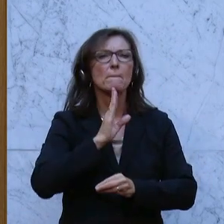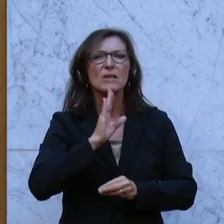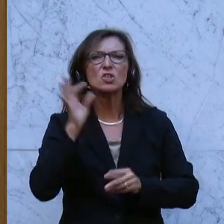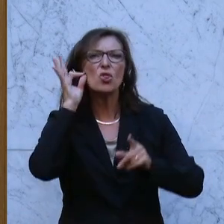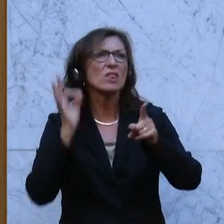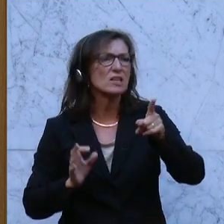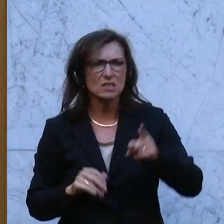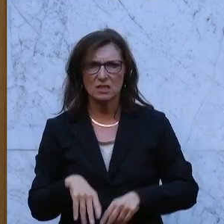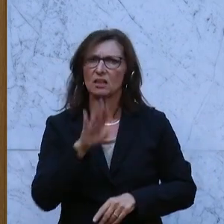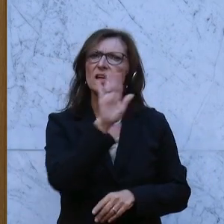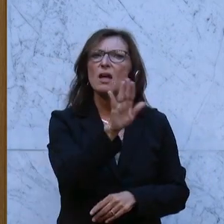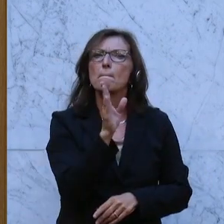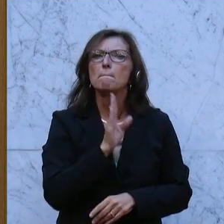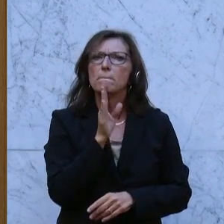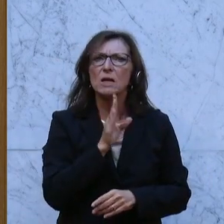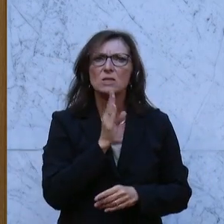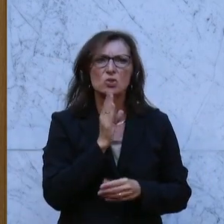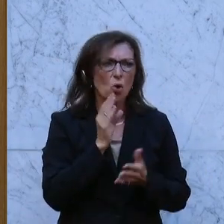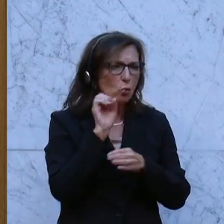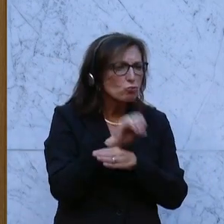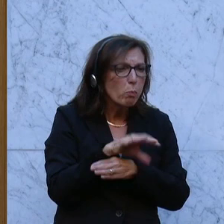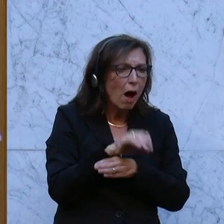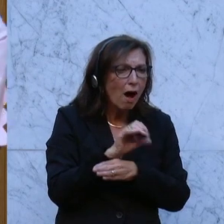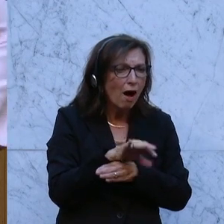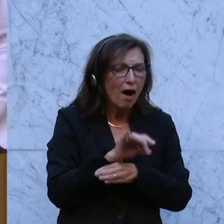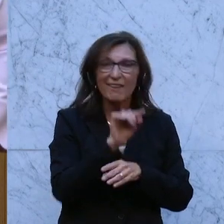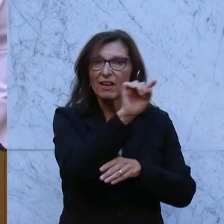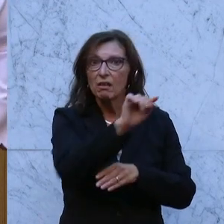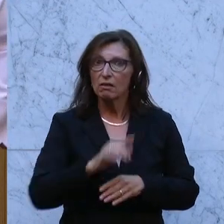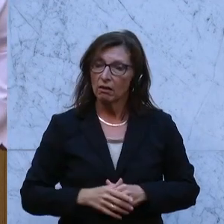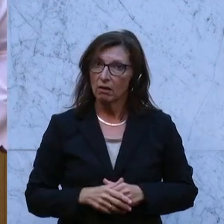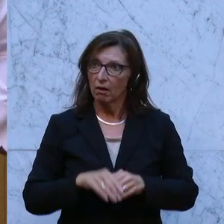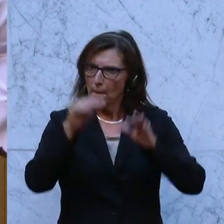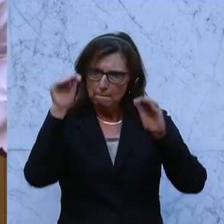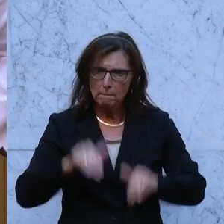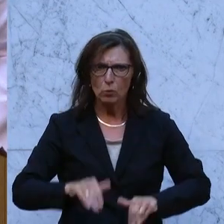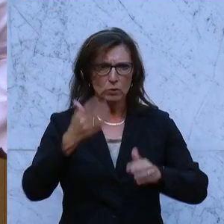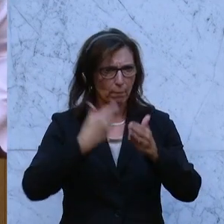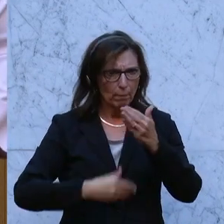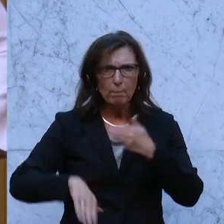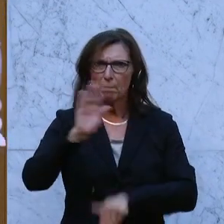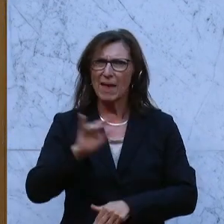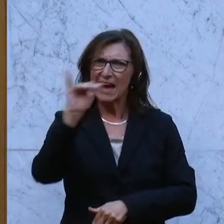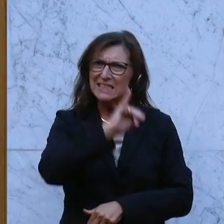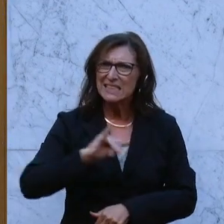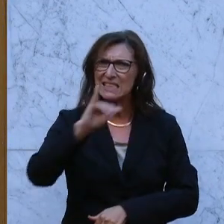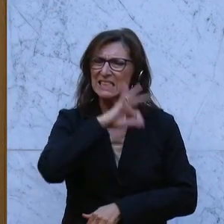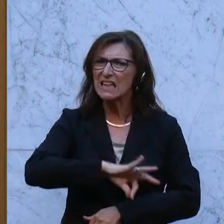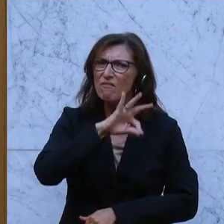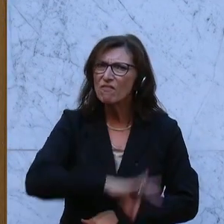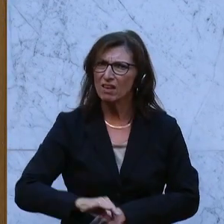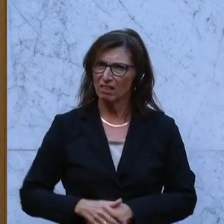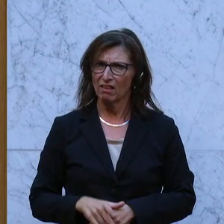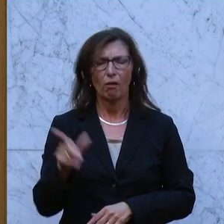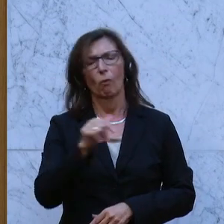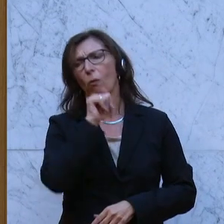aus ihrer Pension oder aus ihrem Erwerbsleben gespart hat. Diese Frauen und Männer müssen stärker Zinserträge haben. Nicht